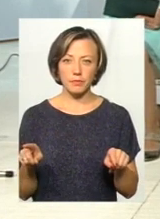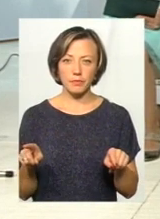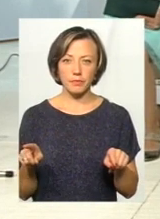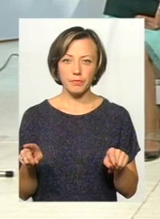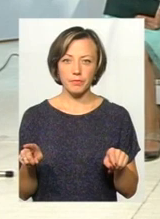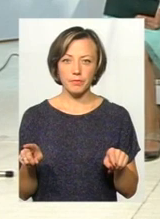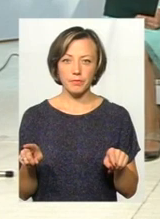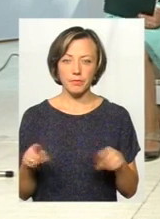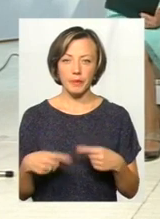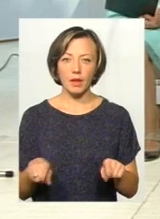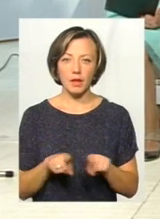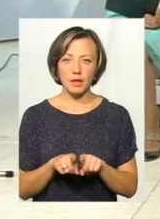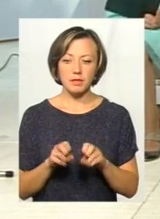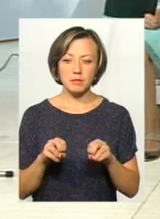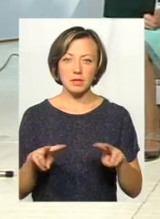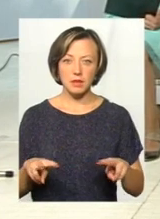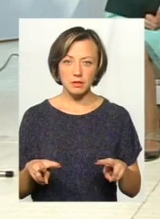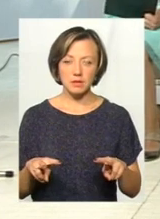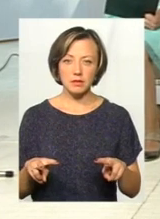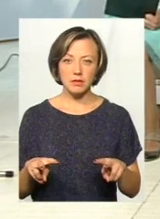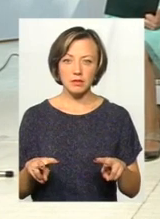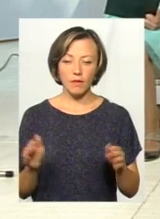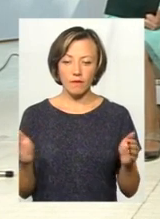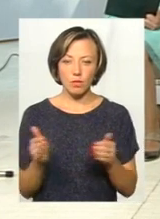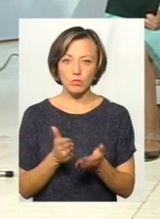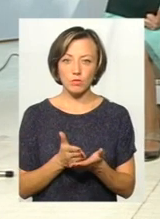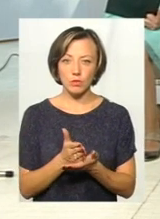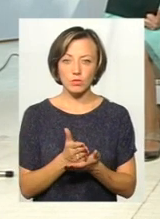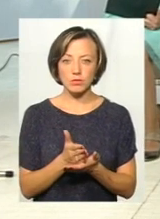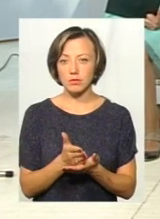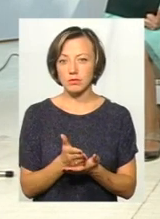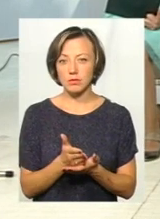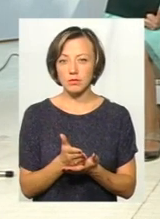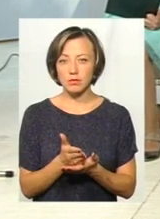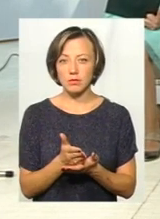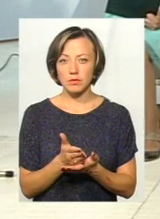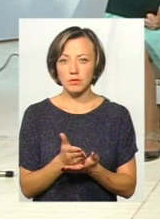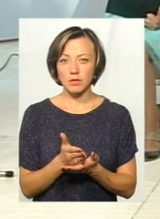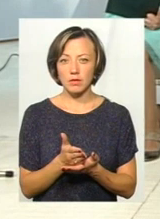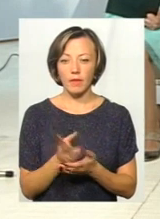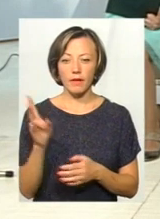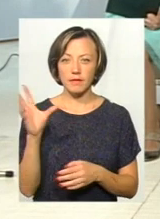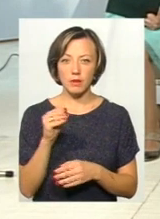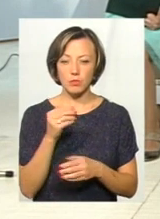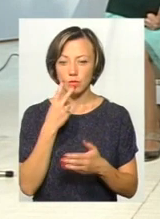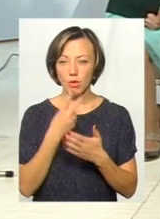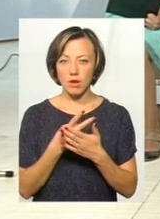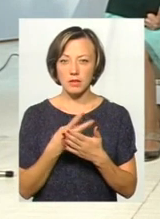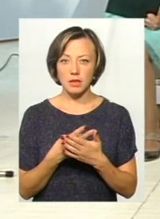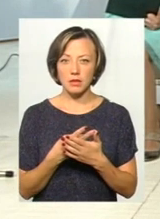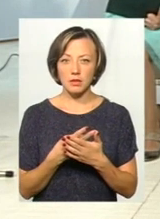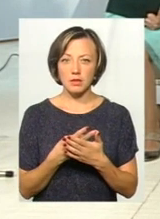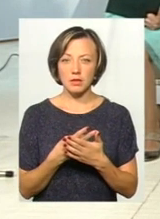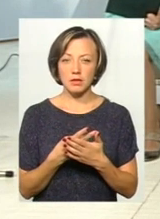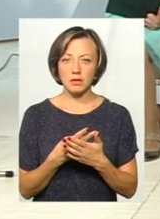Інколи такі фахівці вже вузькопрофільні йдуть, як всліпу, можна сказати. Тому що не все може показати навіть той самий